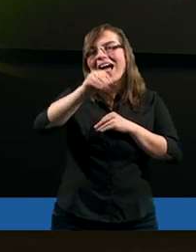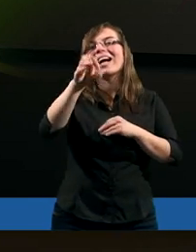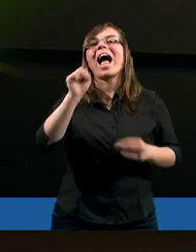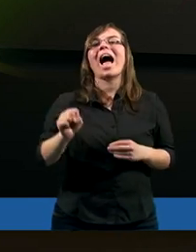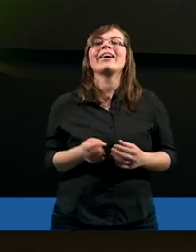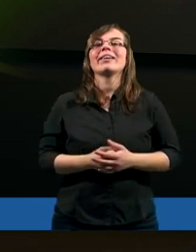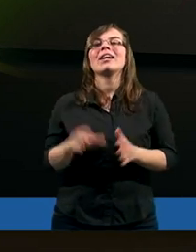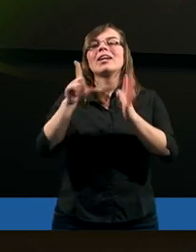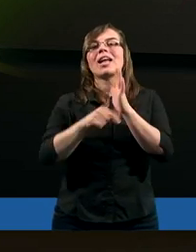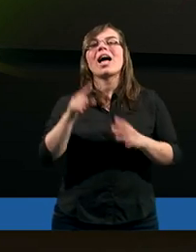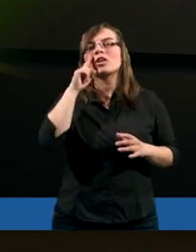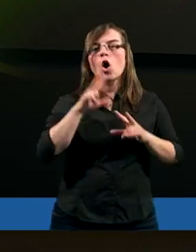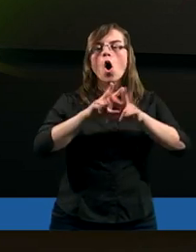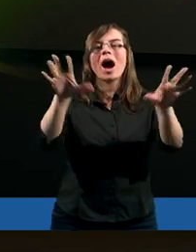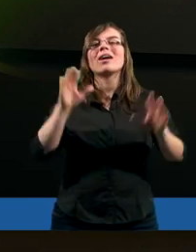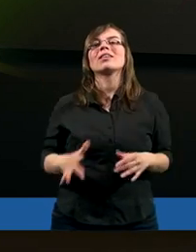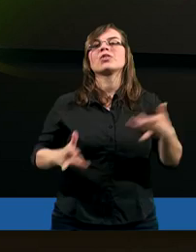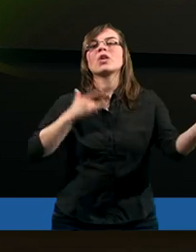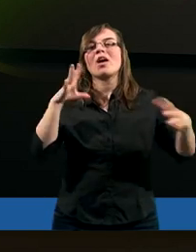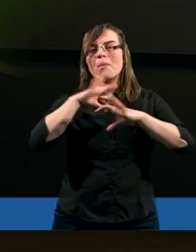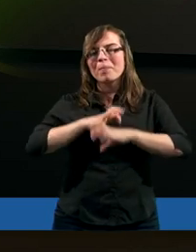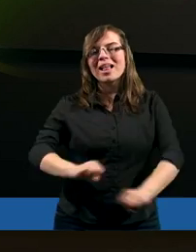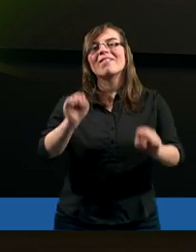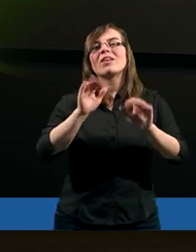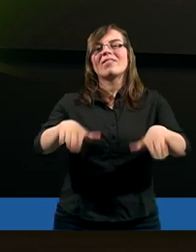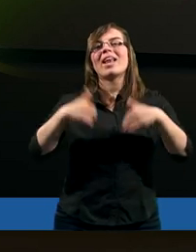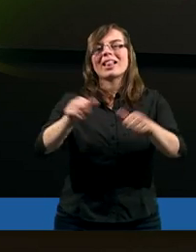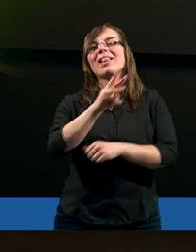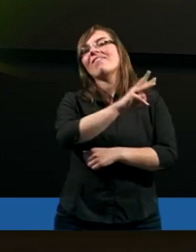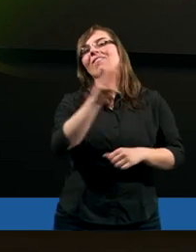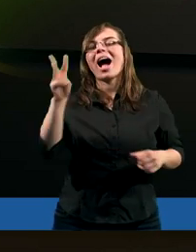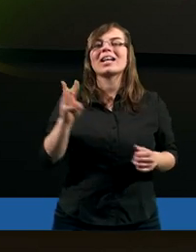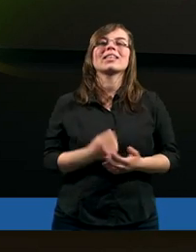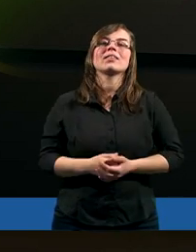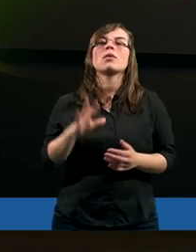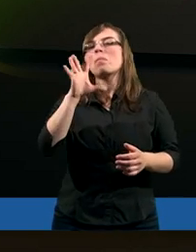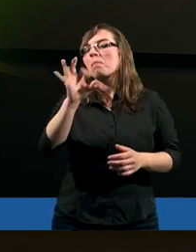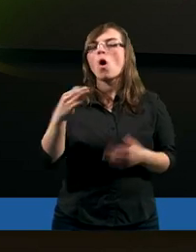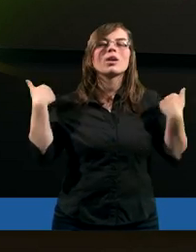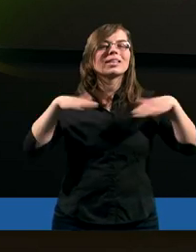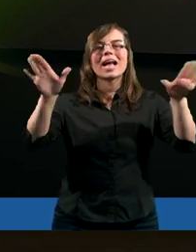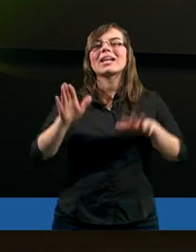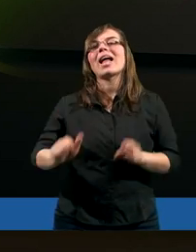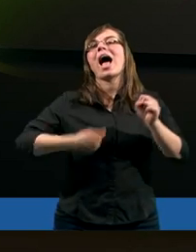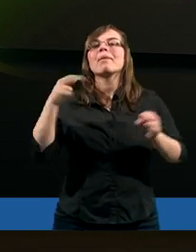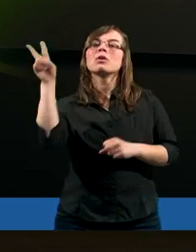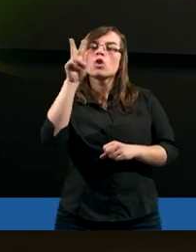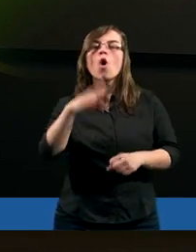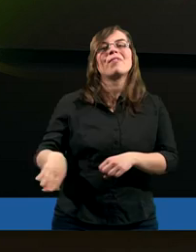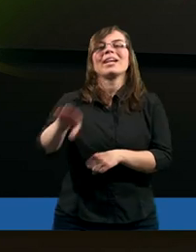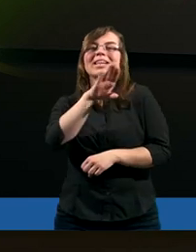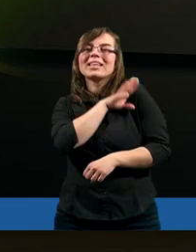że zwleka, lecz okazuje cierpliwość względem was, bo nie chce, aby